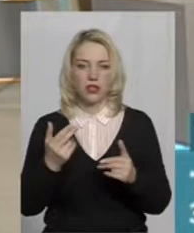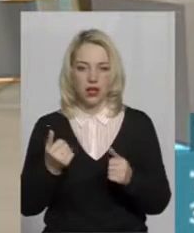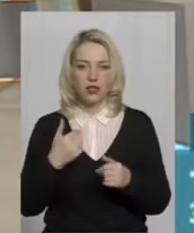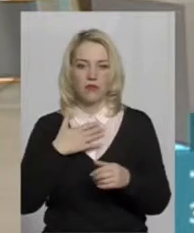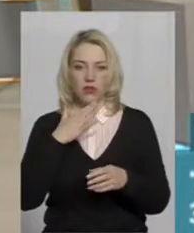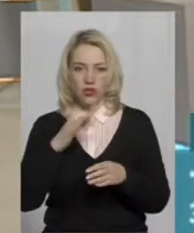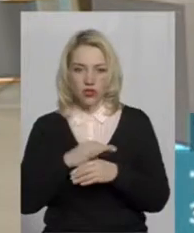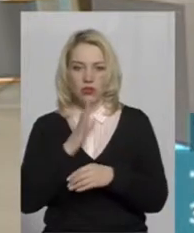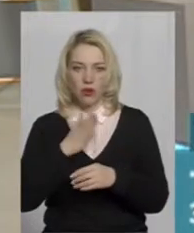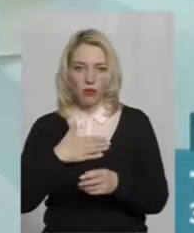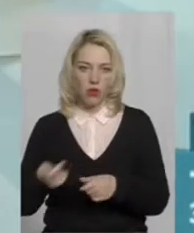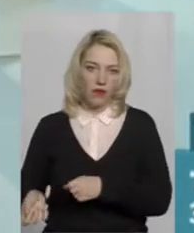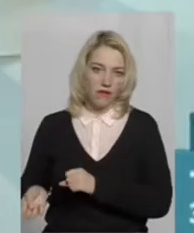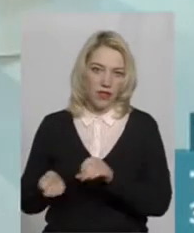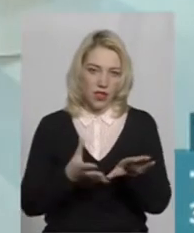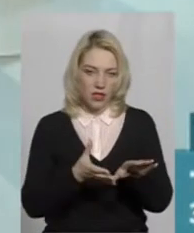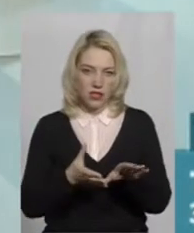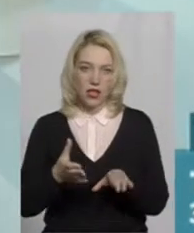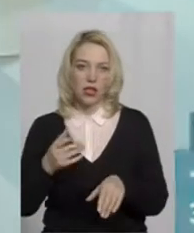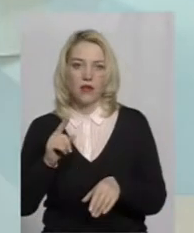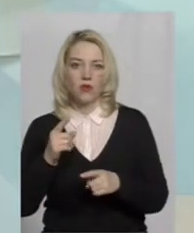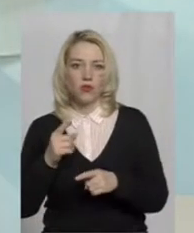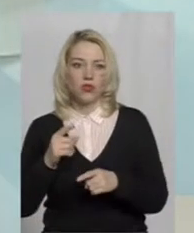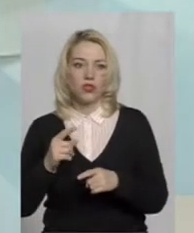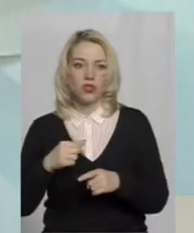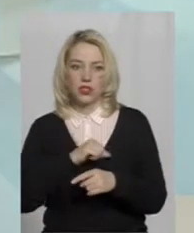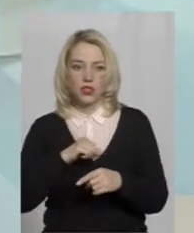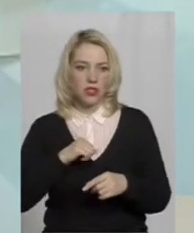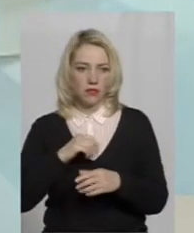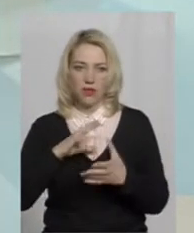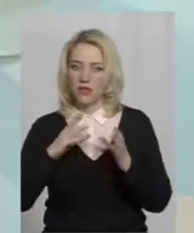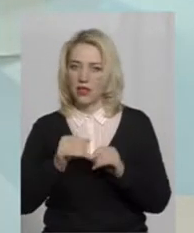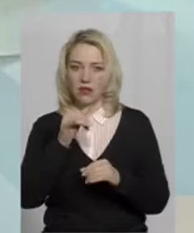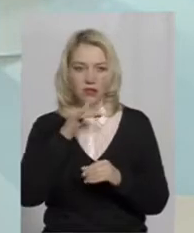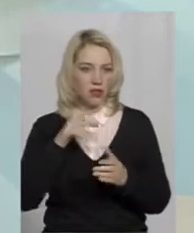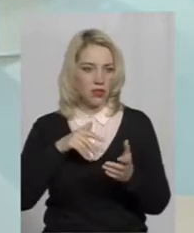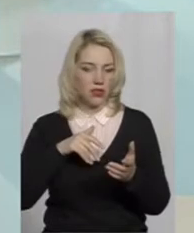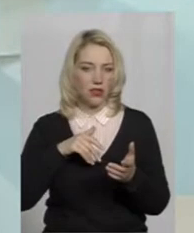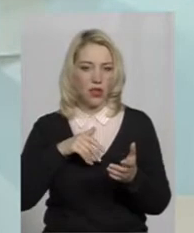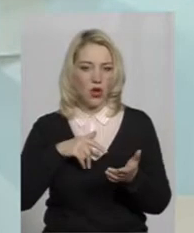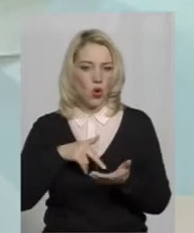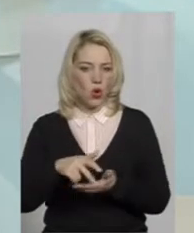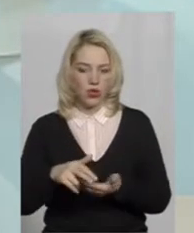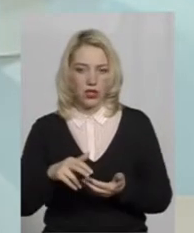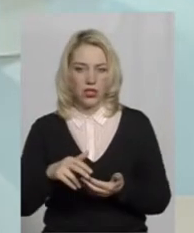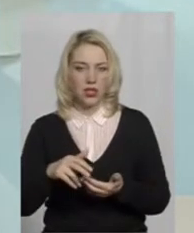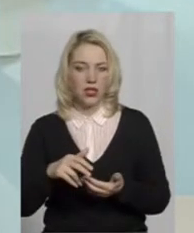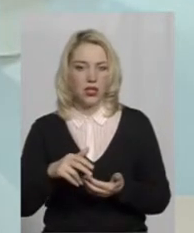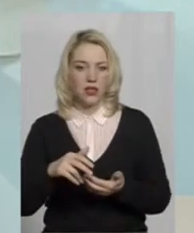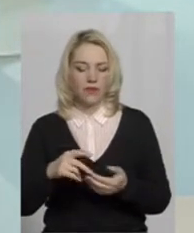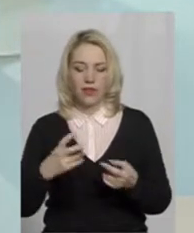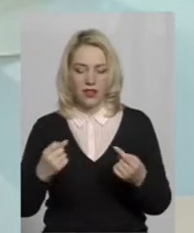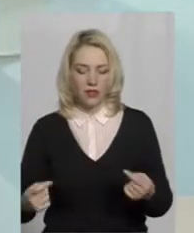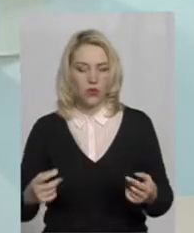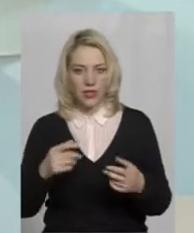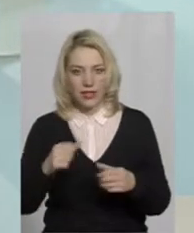віднести, самому пересуватися. Тоді взагалі інше, для мене і на візку було б проблеми пересуватися, не то що